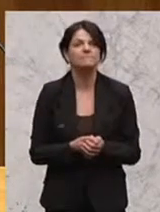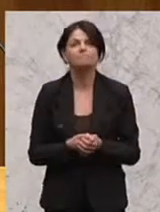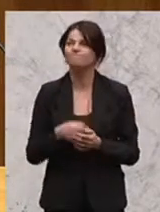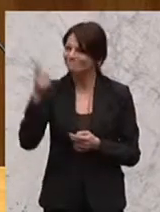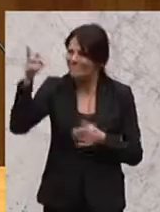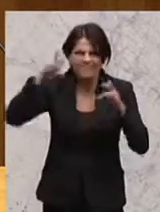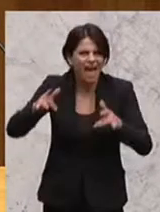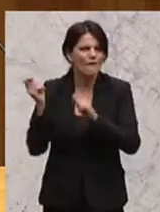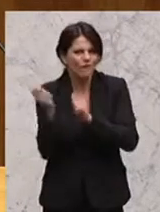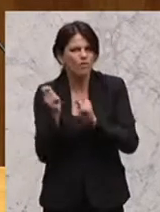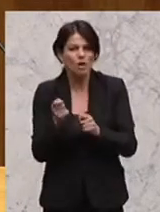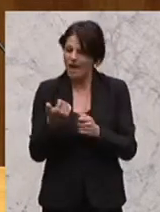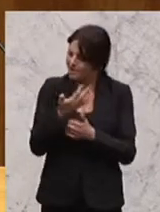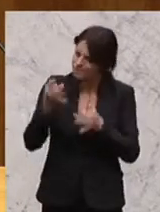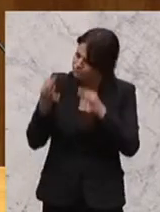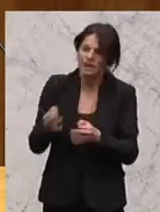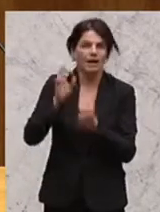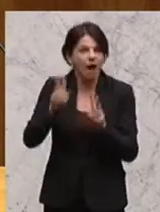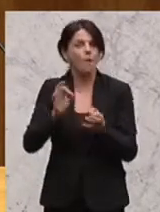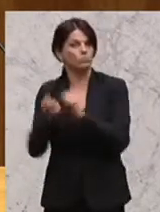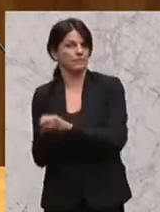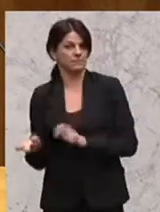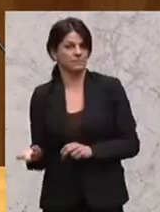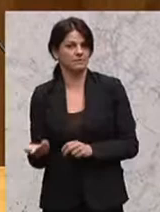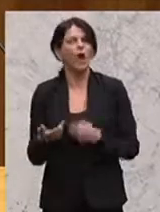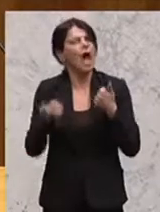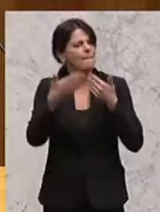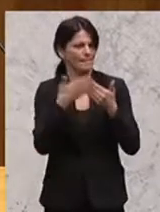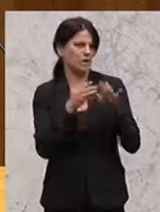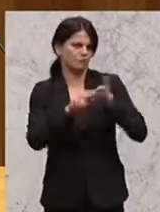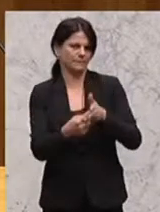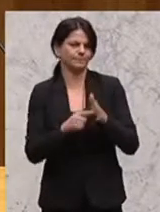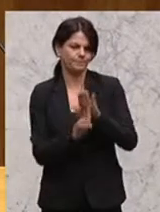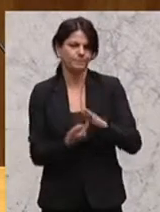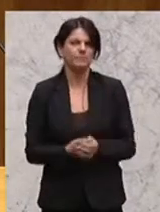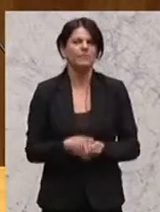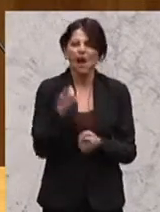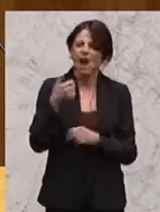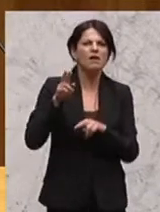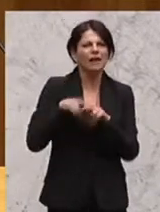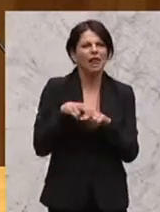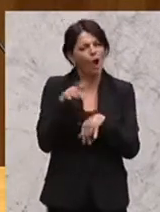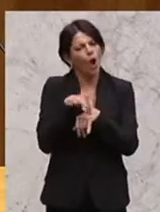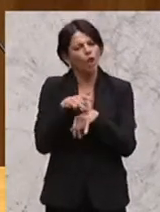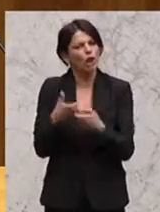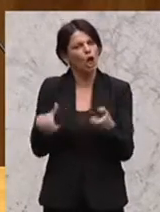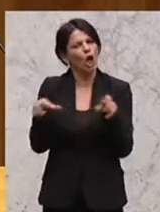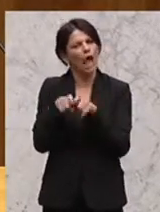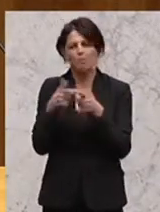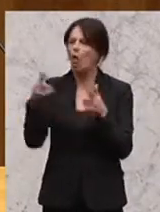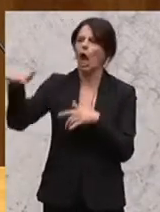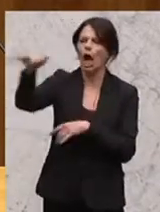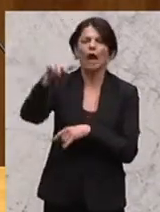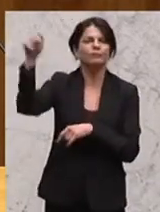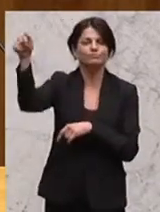Vorschläge haben, wie man das im Konkreten umsetzen kann. Ich nenne Ihnen ein Beispiel. Eine kleine Konditorei am Land,